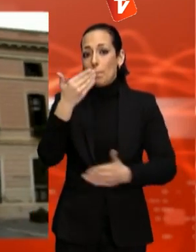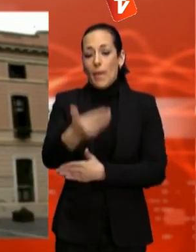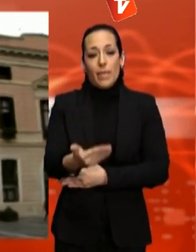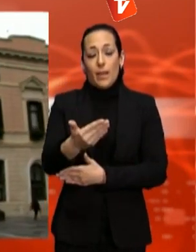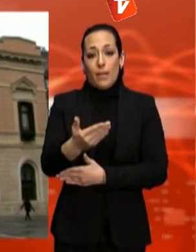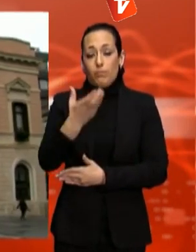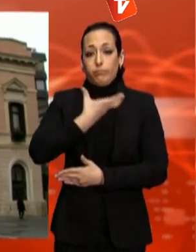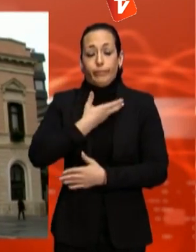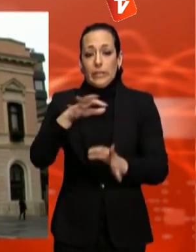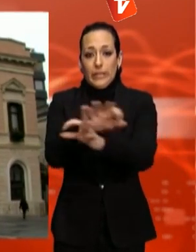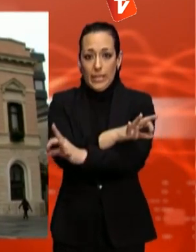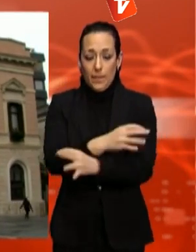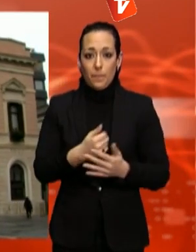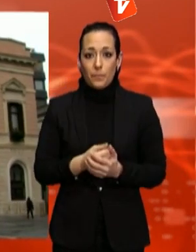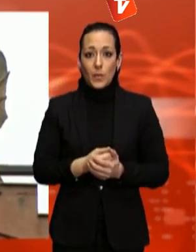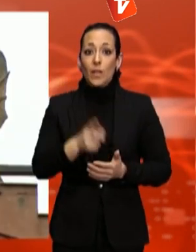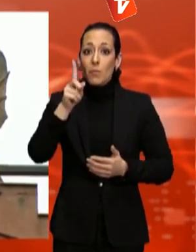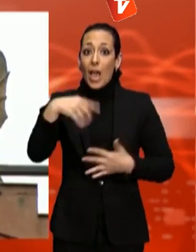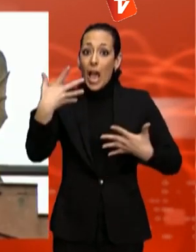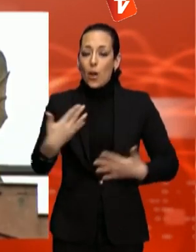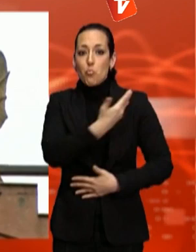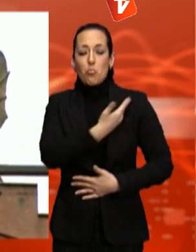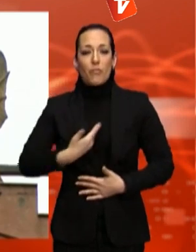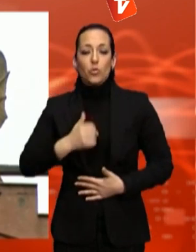Aquests dies, Juan Carlos Sánchez tornarà a fer d'alcalde accidental.